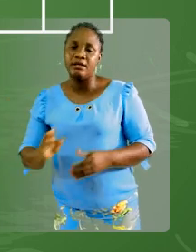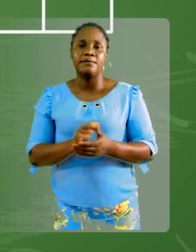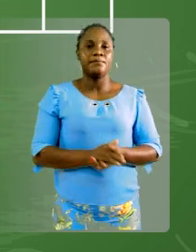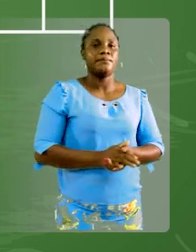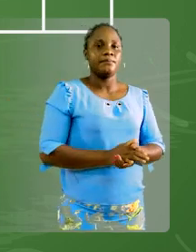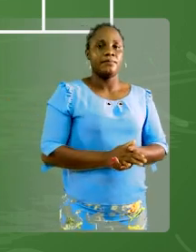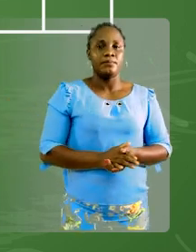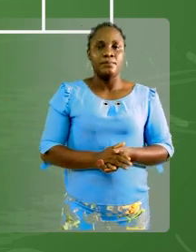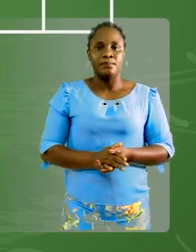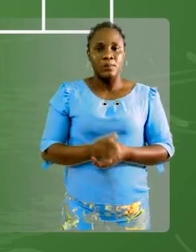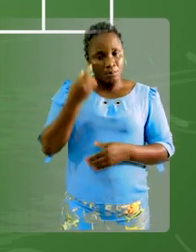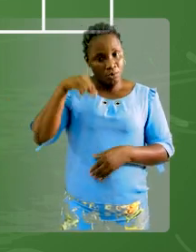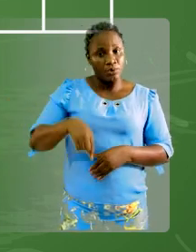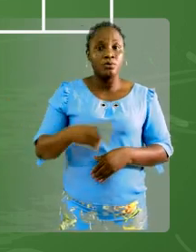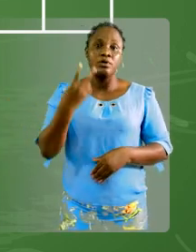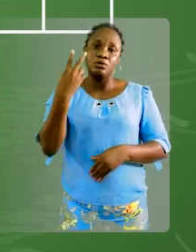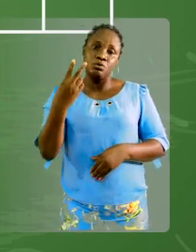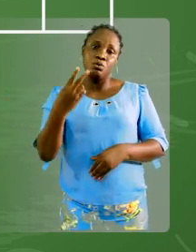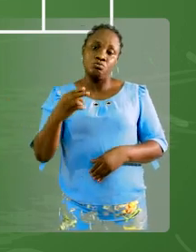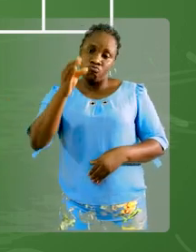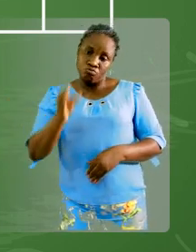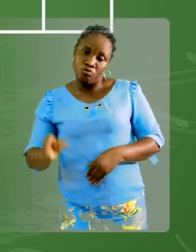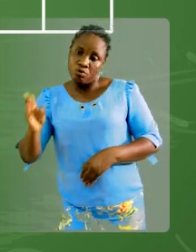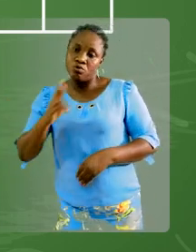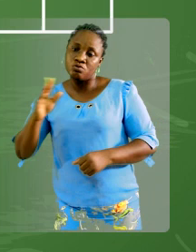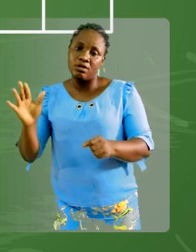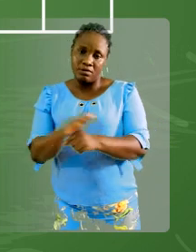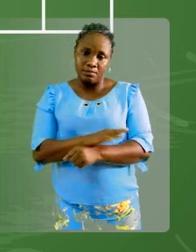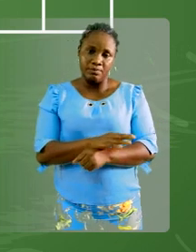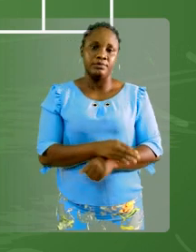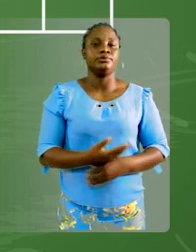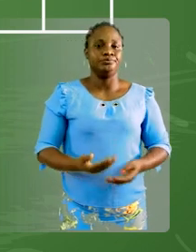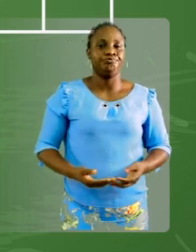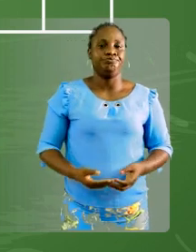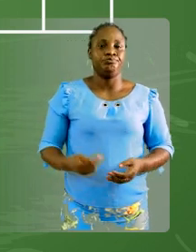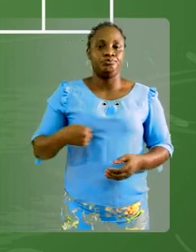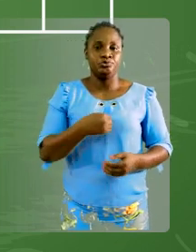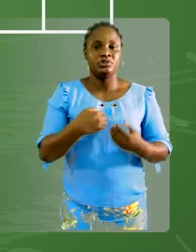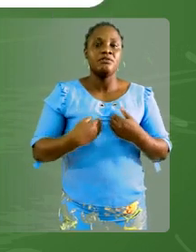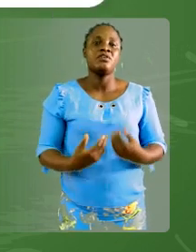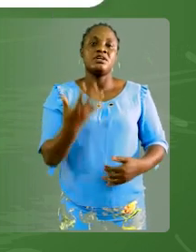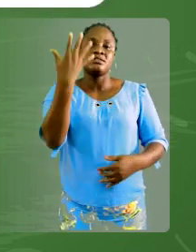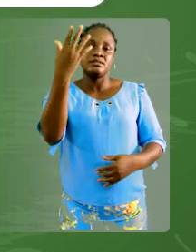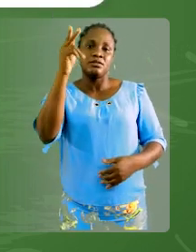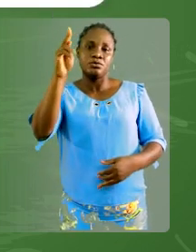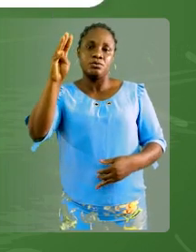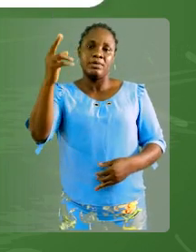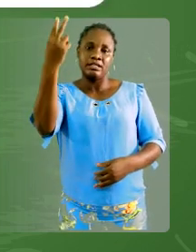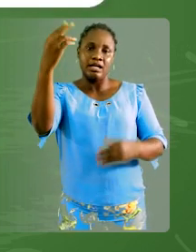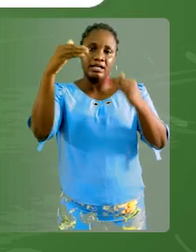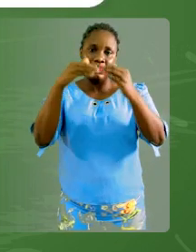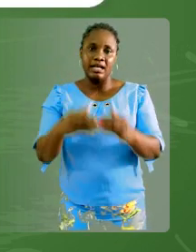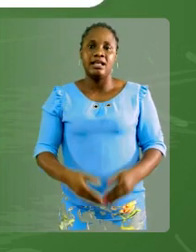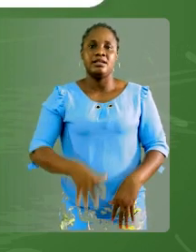unités. De telle sorte que ces deux sous-colonnes soient remplis. Et nous avons donc 5 km² égale à